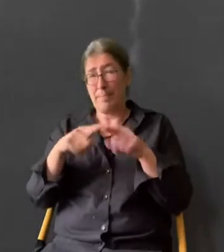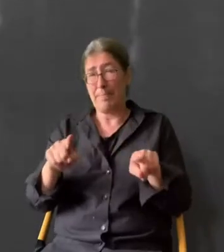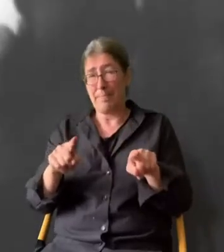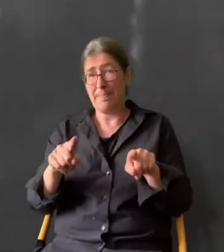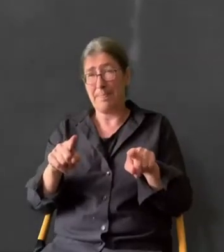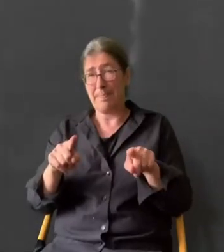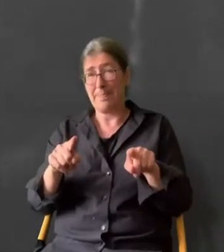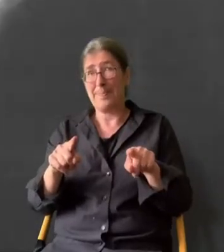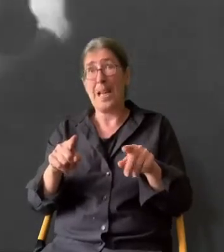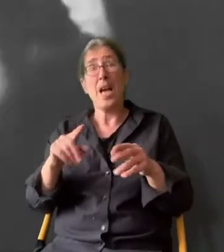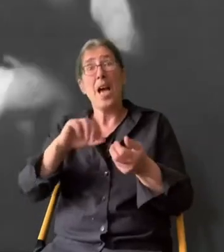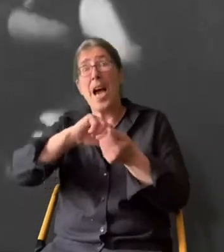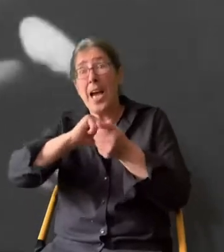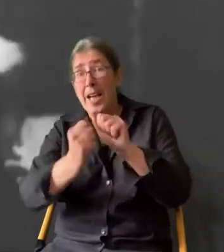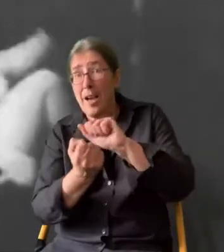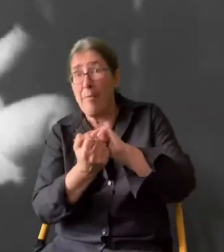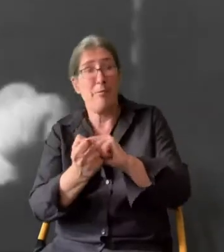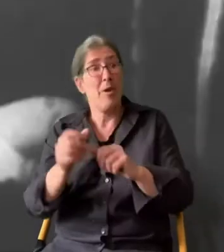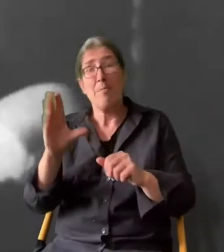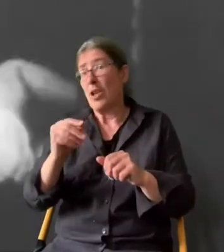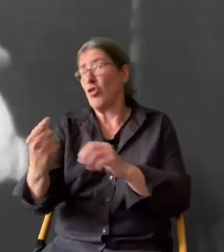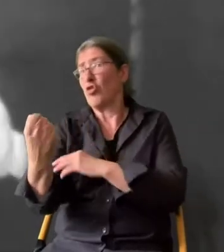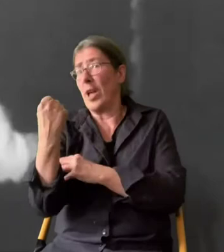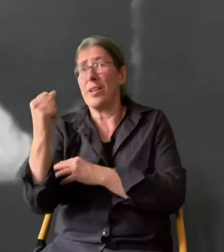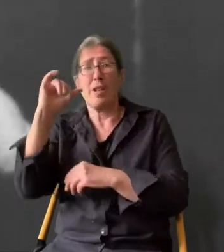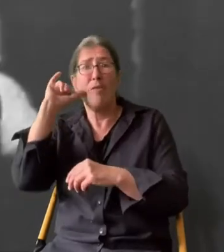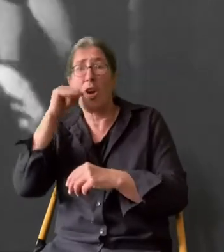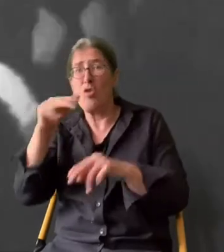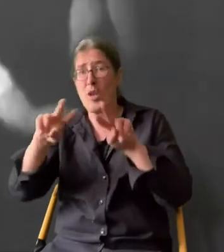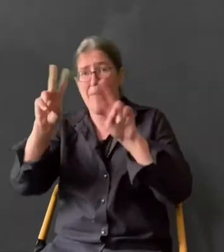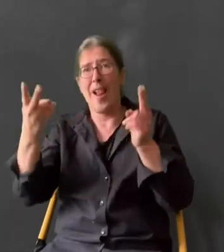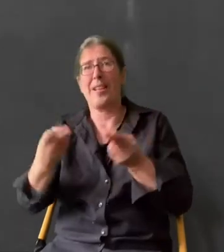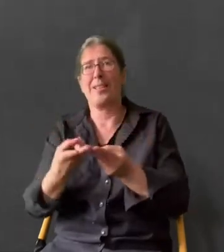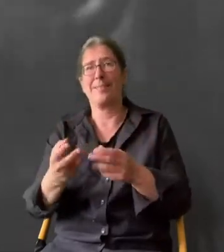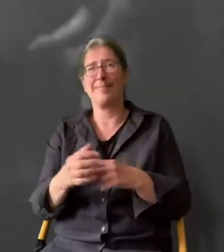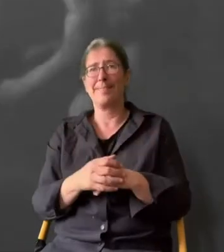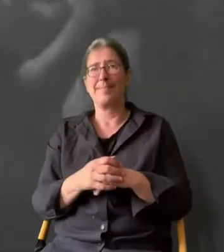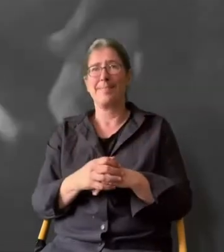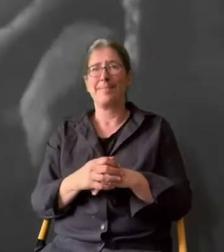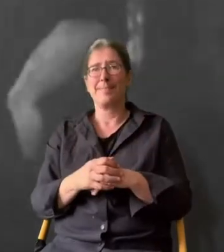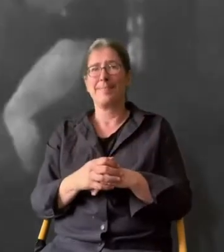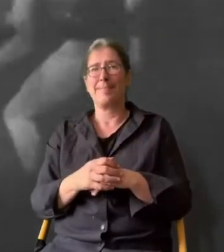Ein skurriler Höhepunkt, ein Ringkampf mit der stärksten Frau der Welt.